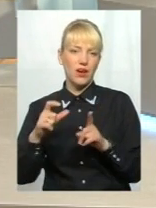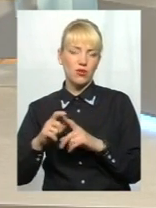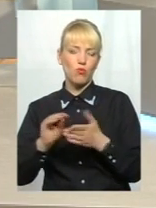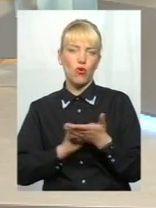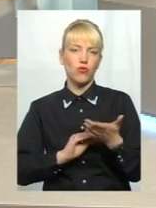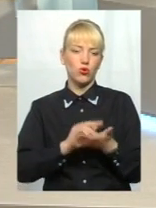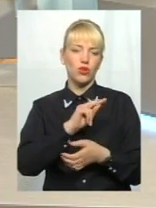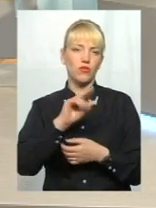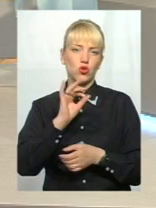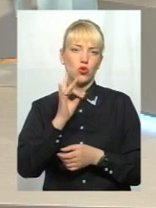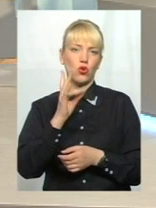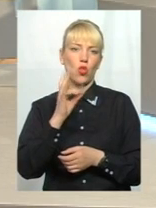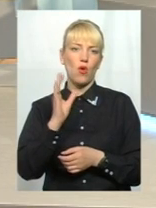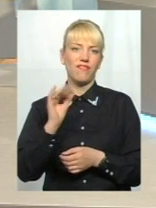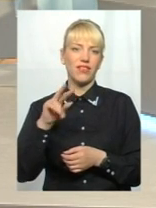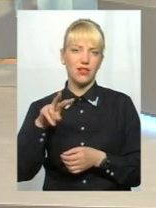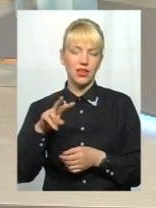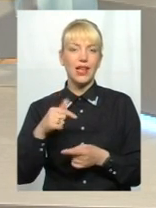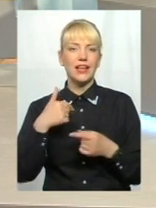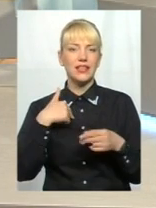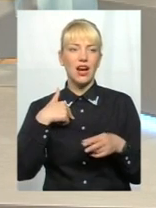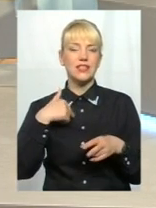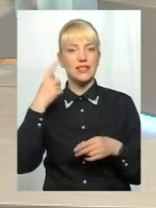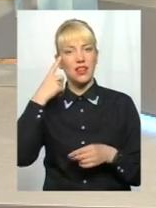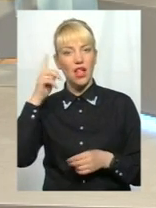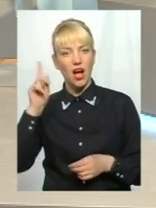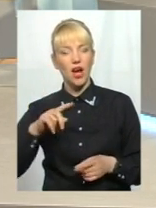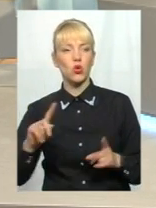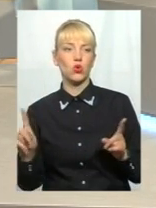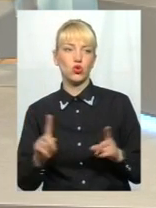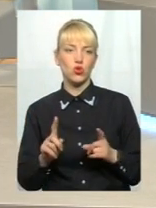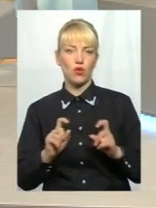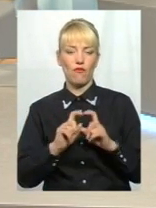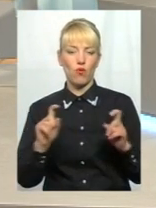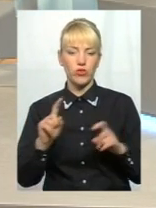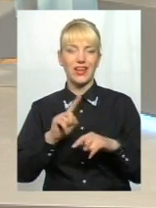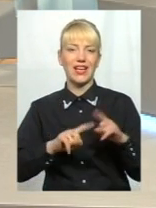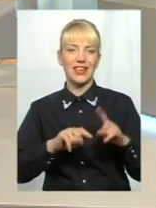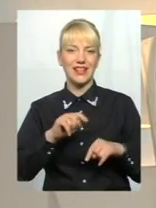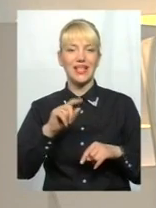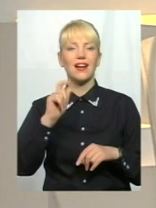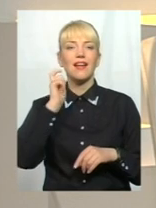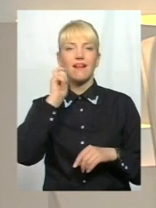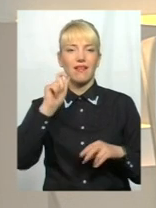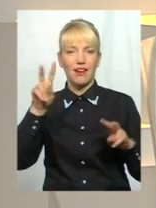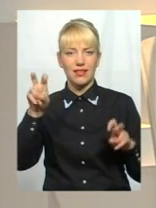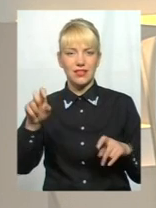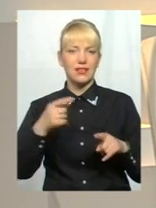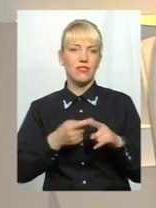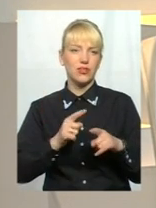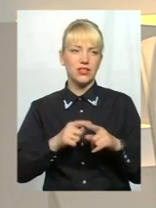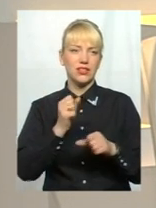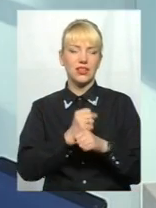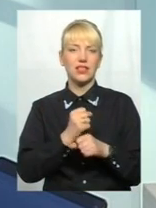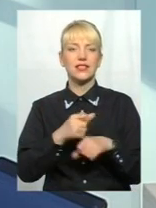Чорновіл. І я знаю, що фонд «Рідна країна» теж діє саме за